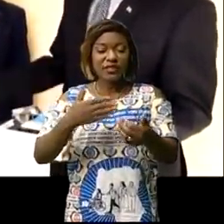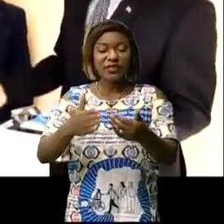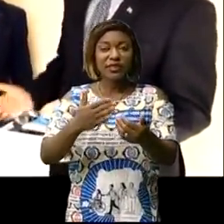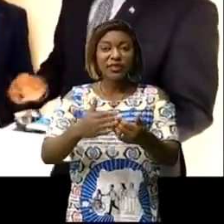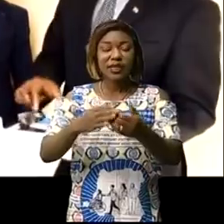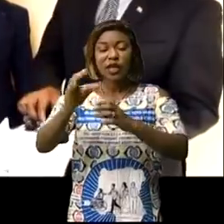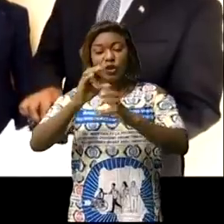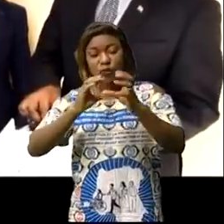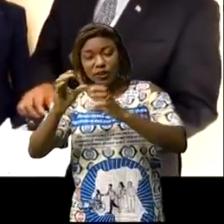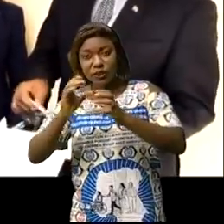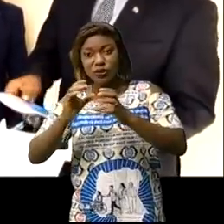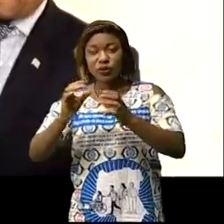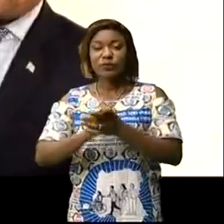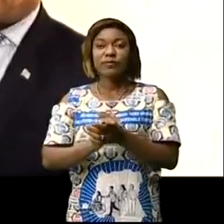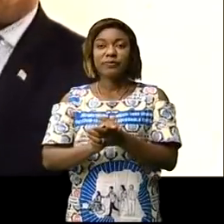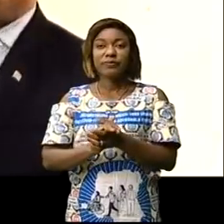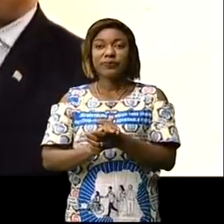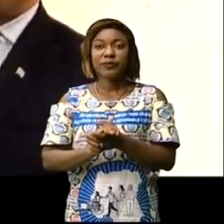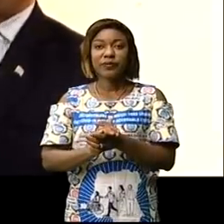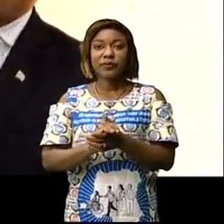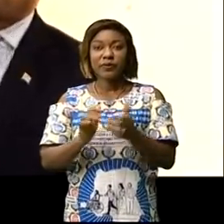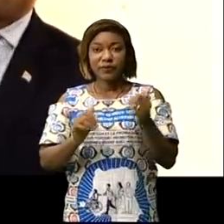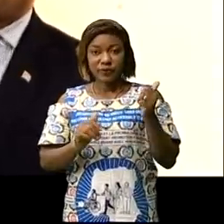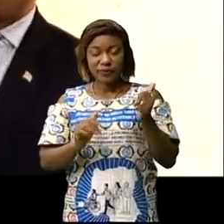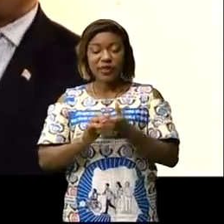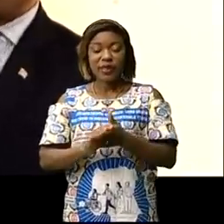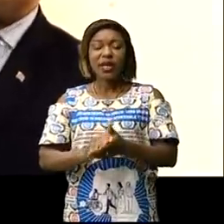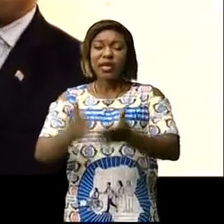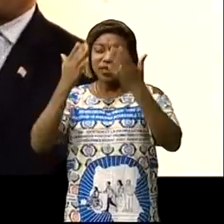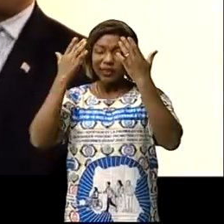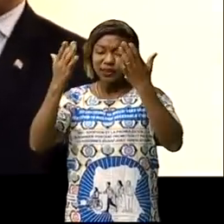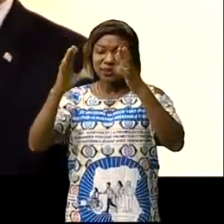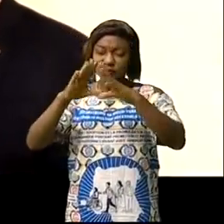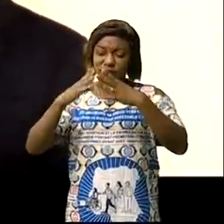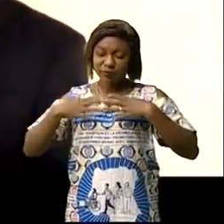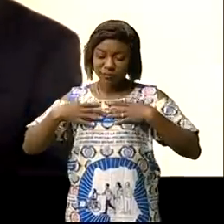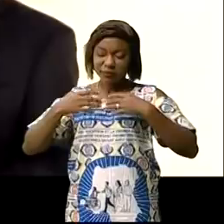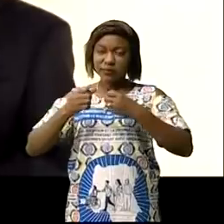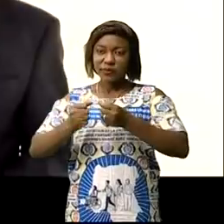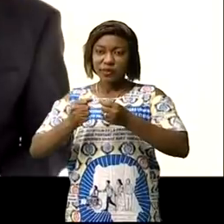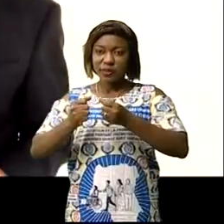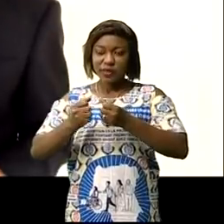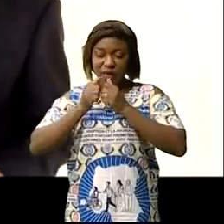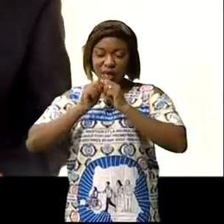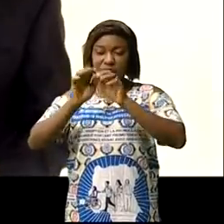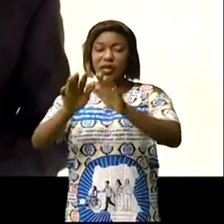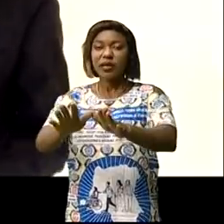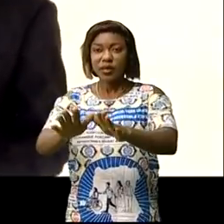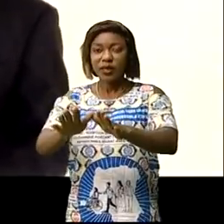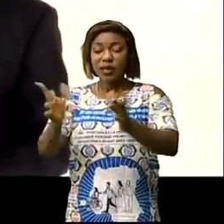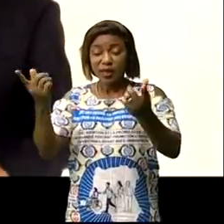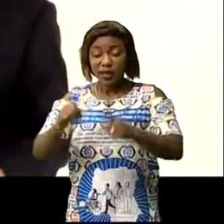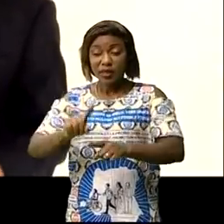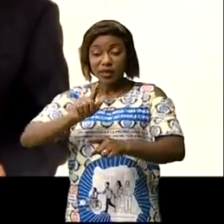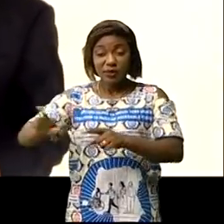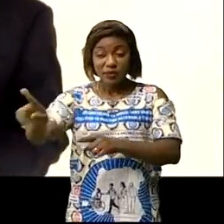cabinet de l'autorité provinciale. L'éternel, pour qu'il puisse vous aider à en avoir encore davantage, à chaque arrivée,